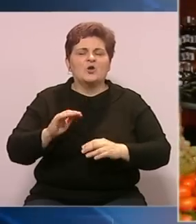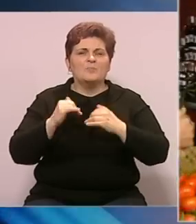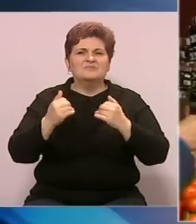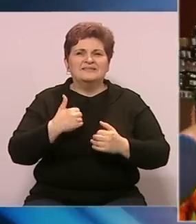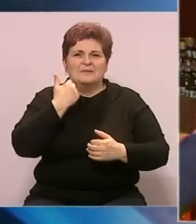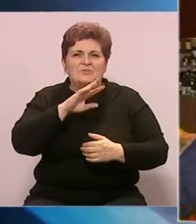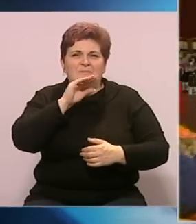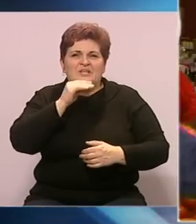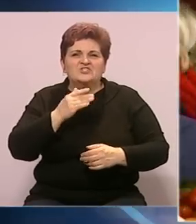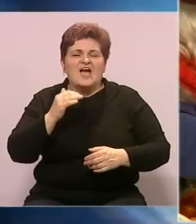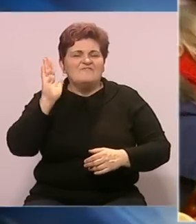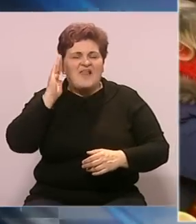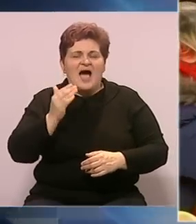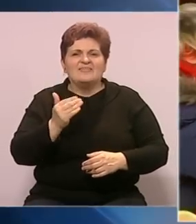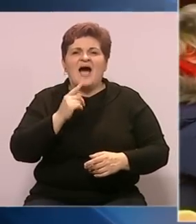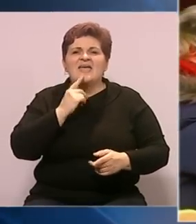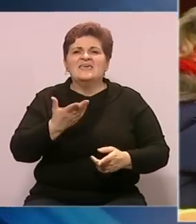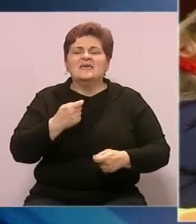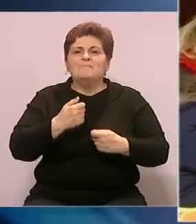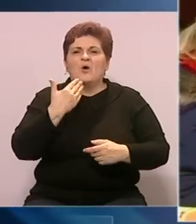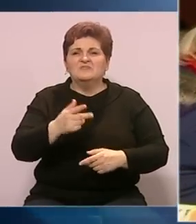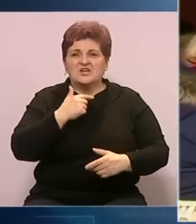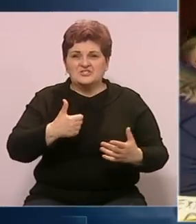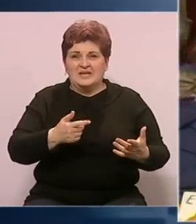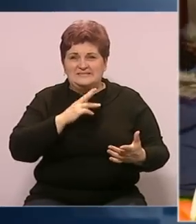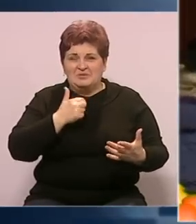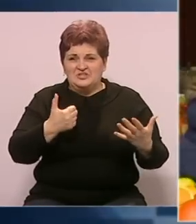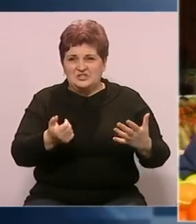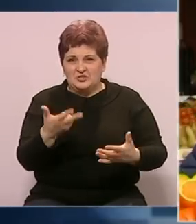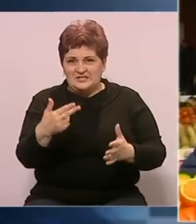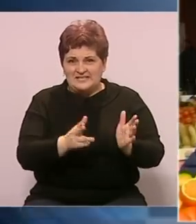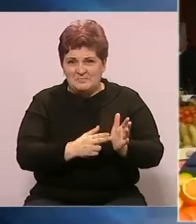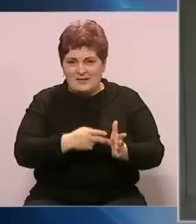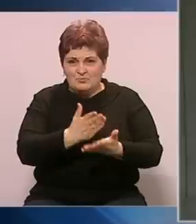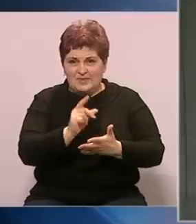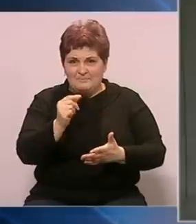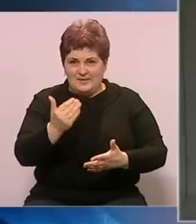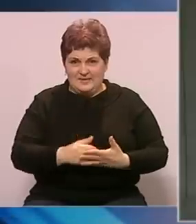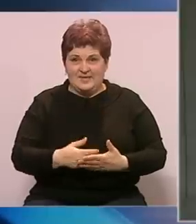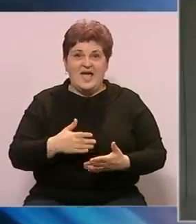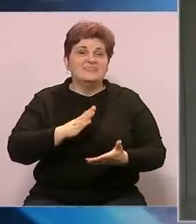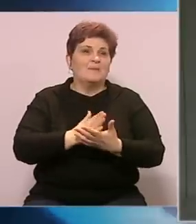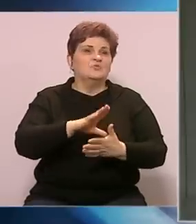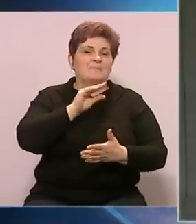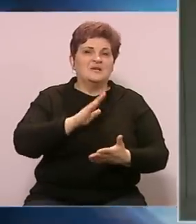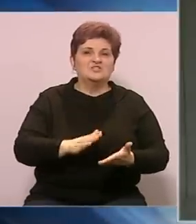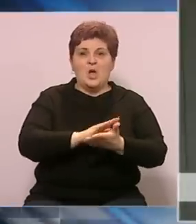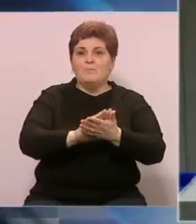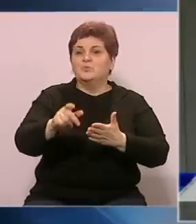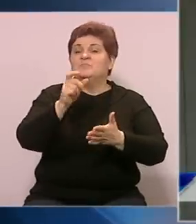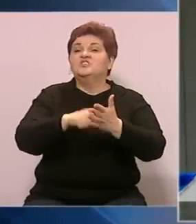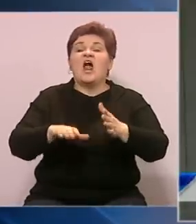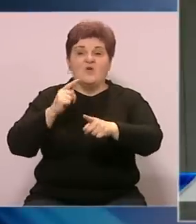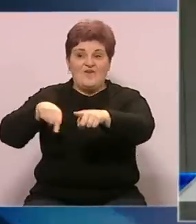priča vlade i poslodavaca o minimalnom iznosu plate od 630 maraka. Da bude priča gdje ćemo pustiti članove